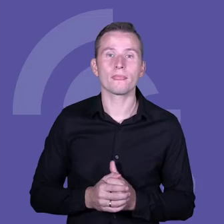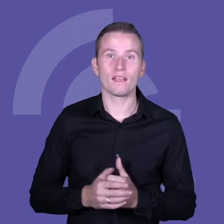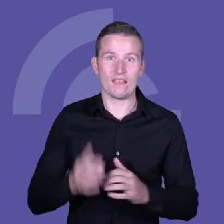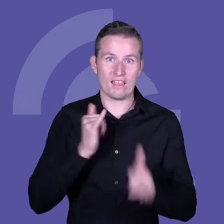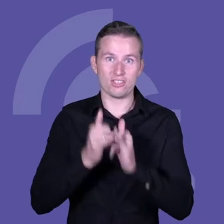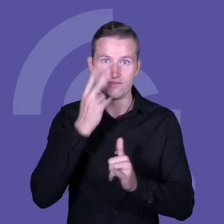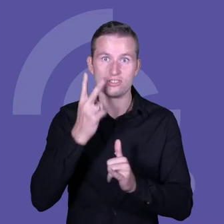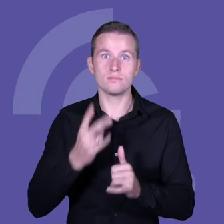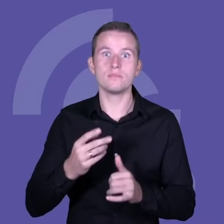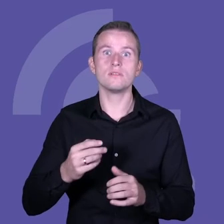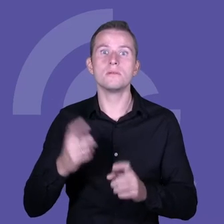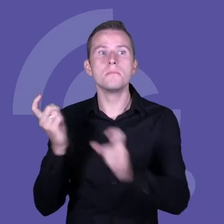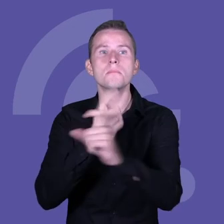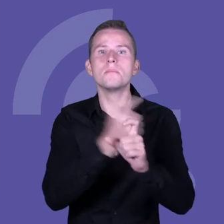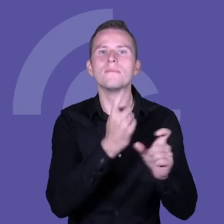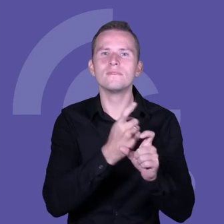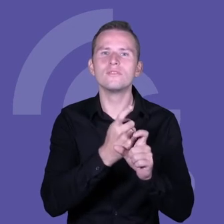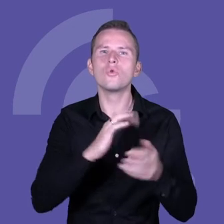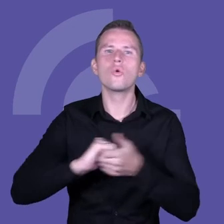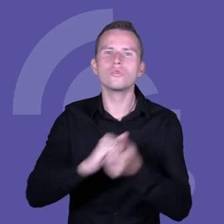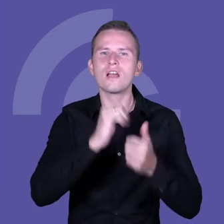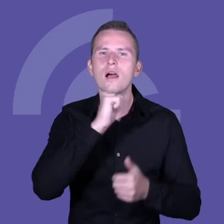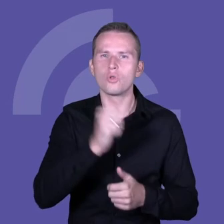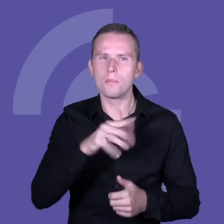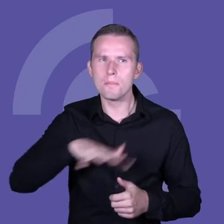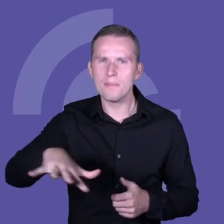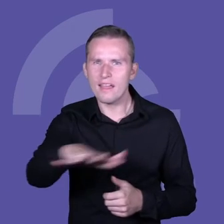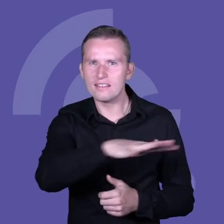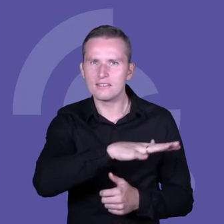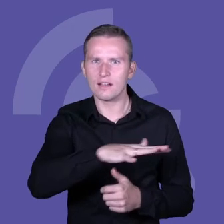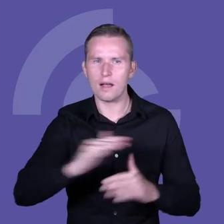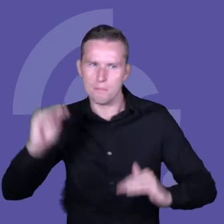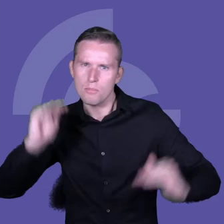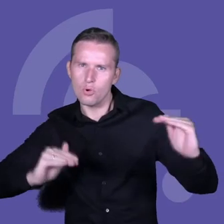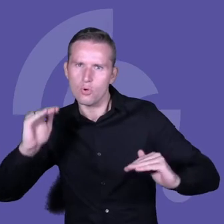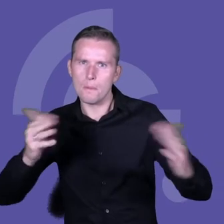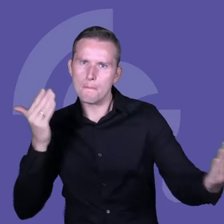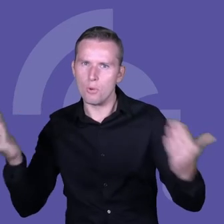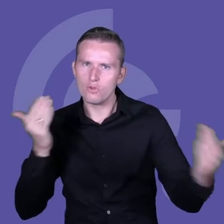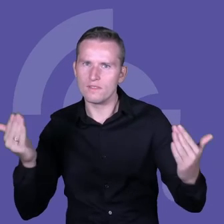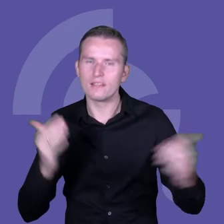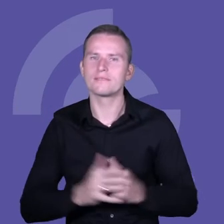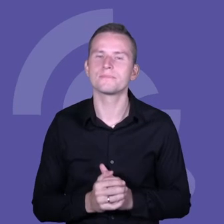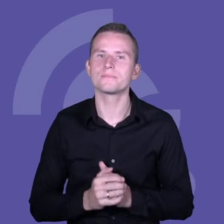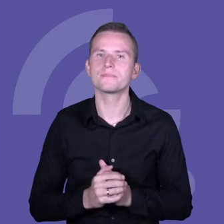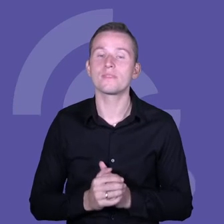kraje Unii Europejskiej, bo pewnie w takim tutaj otoczeniu najlepiej się porównywać, to obecnie